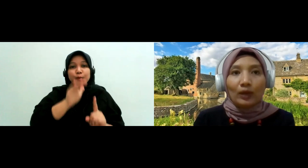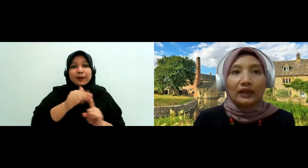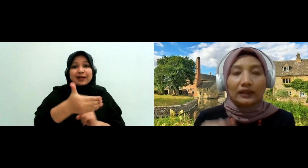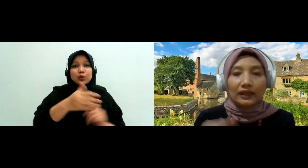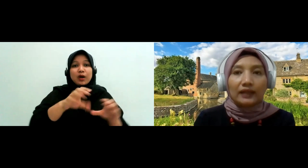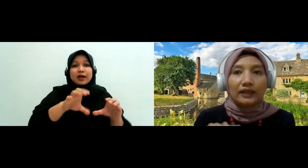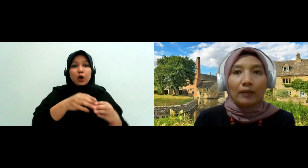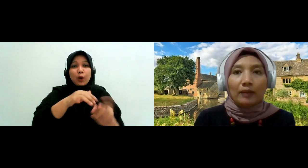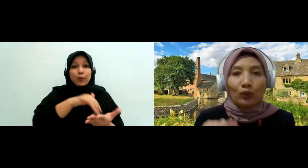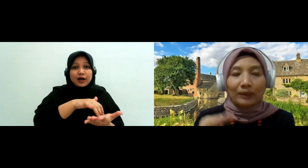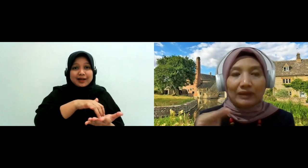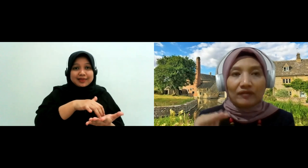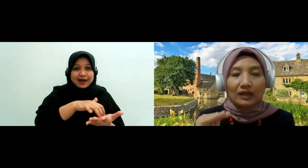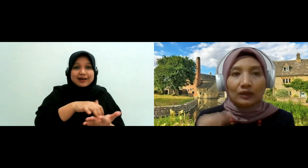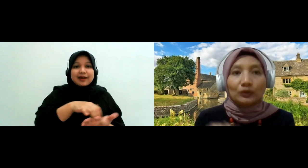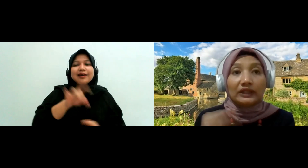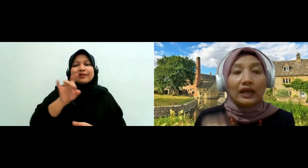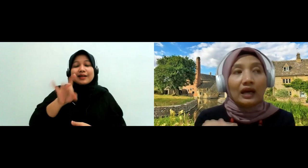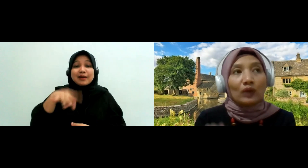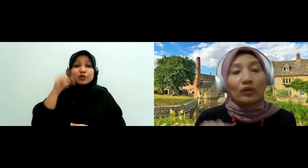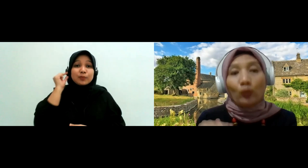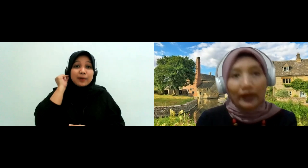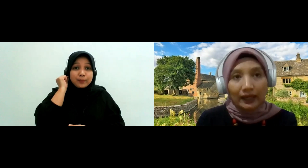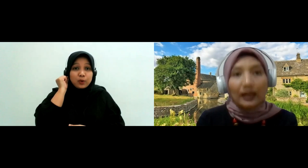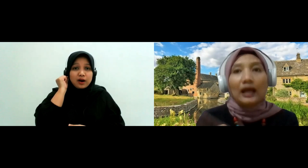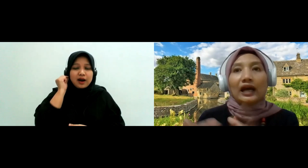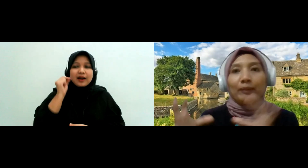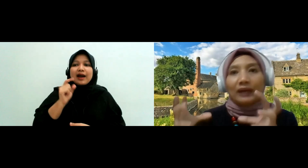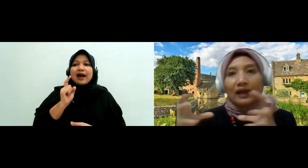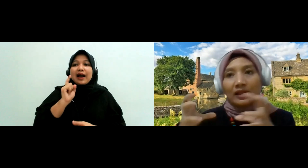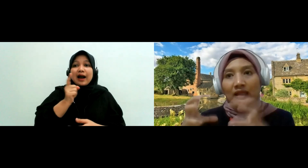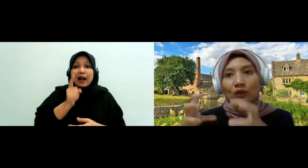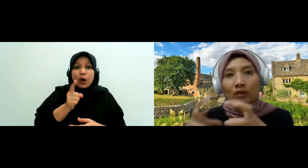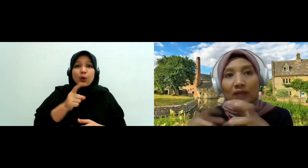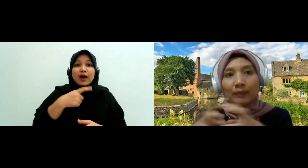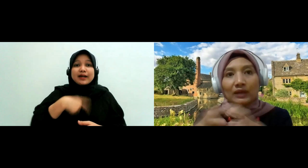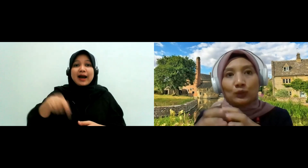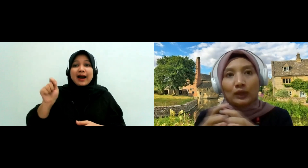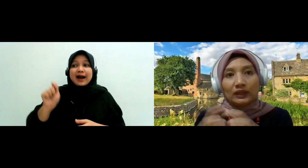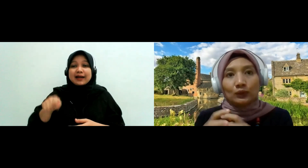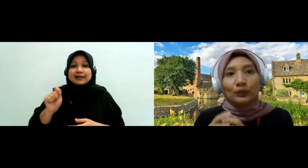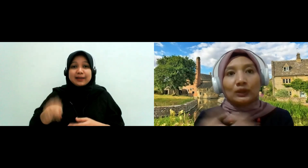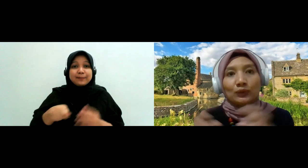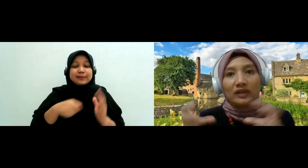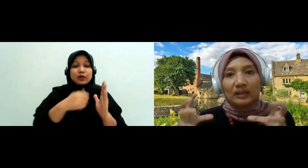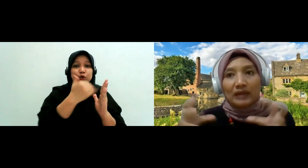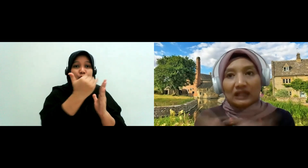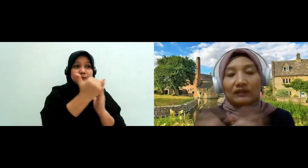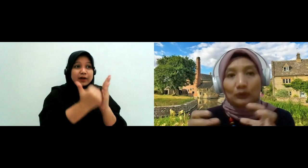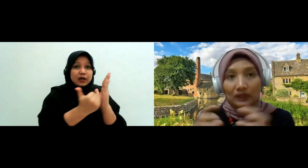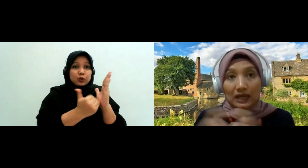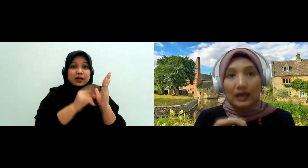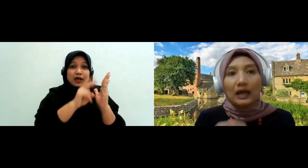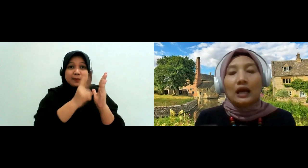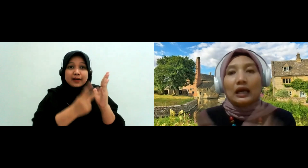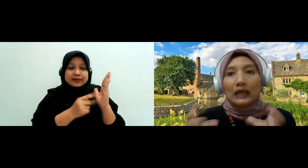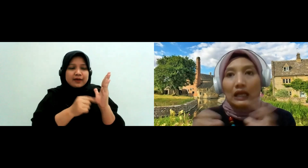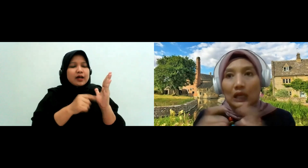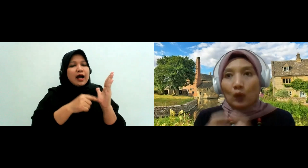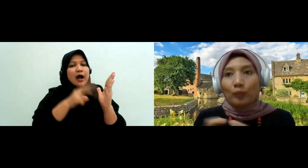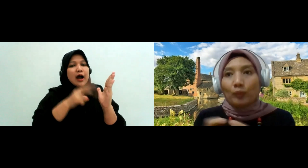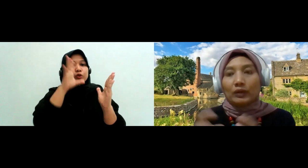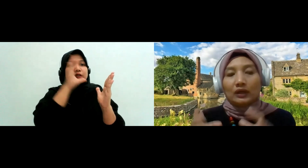perempuan ketika dia melakukan penafsiran itu dia harus aware apakah si norma peraturan itu itu diskriminatif atau tidak